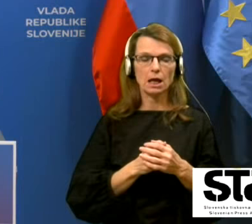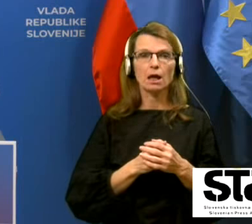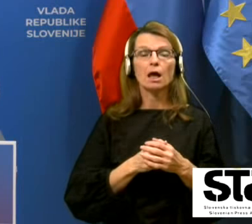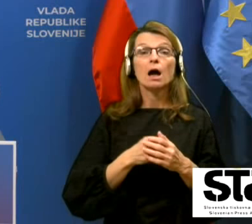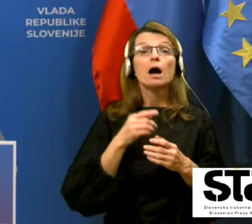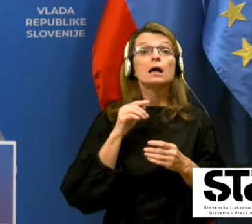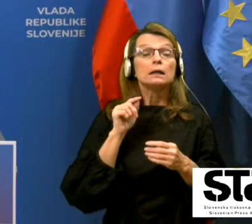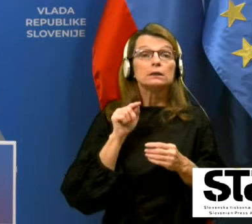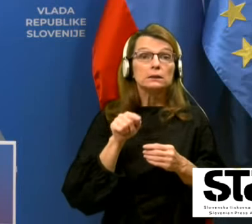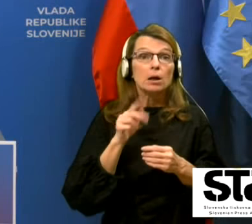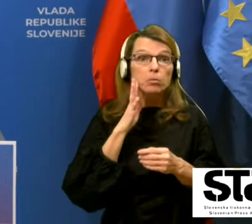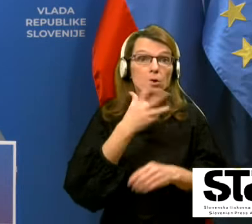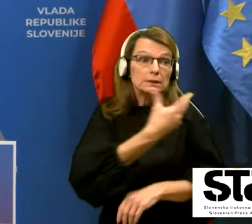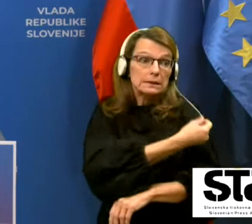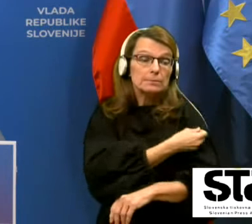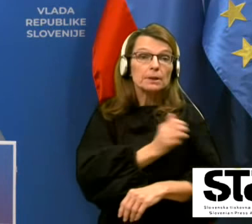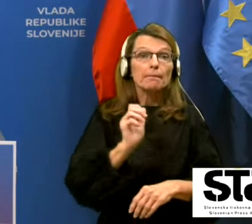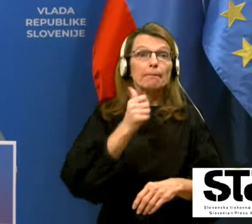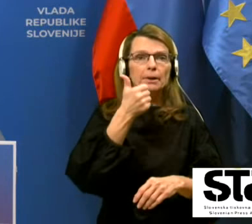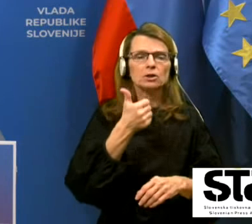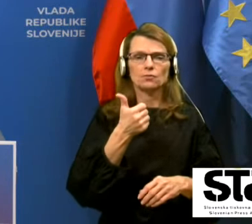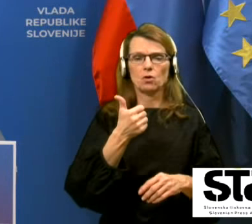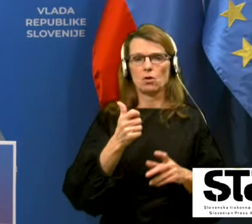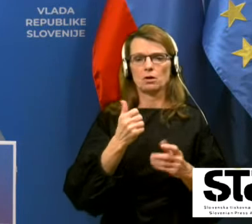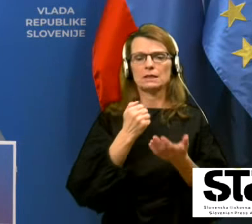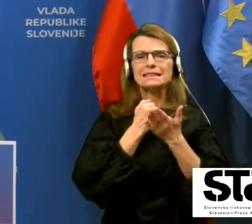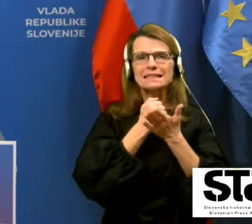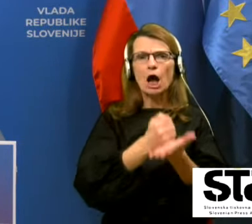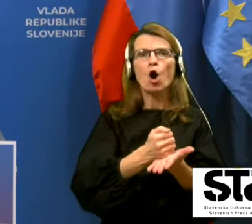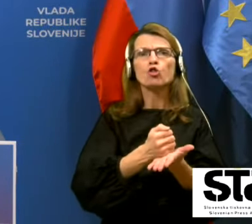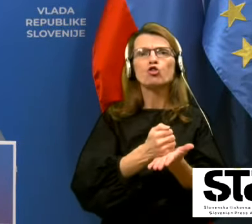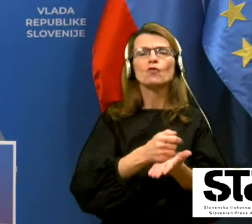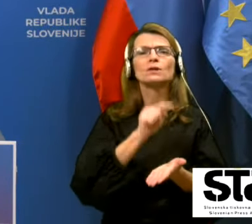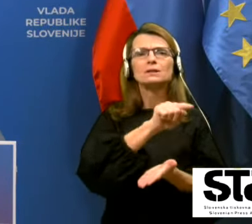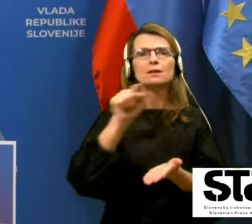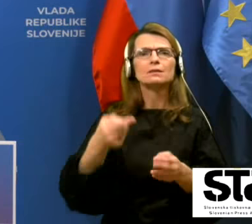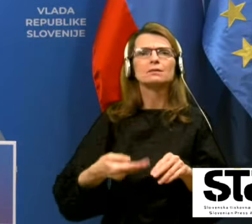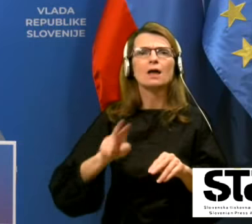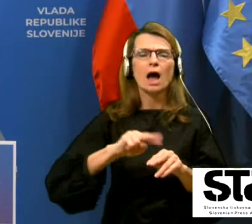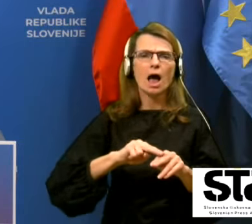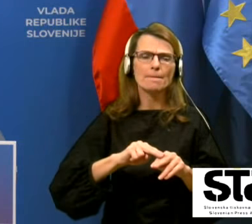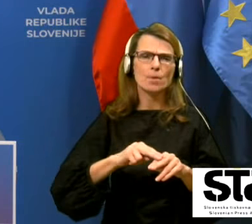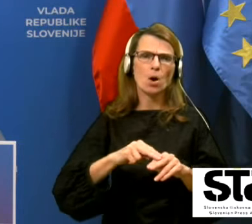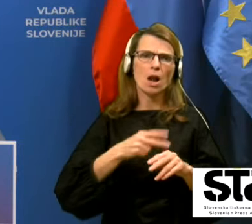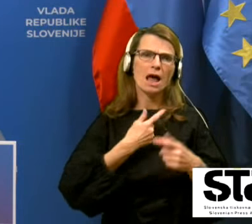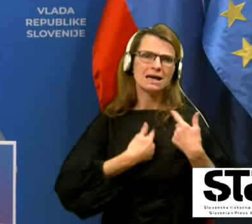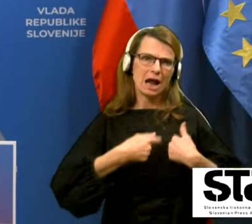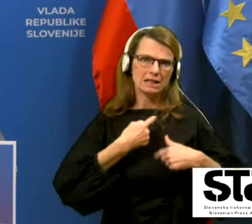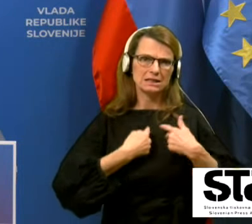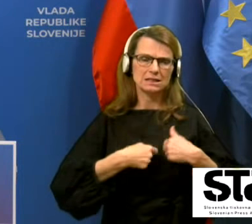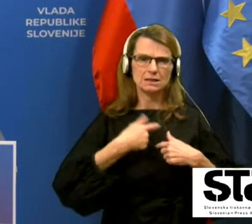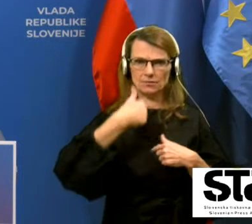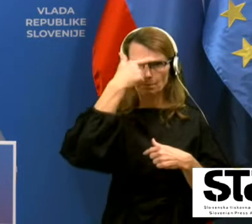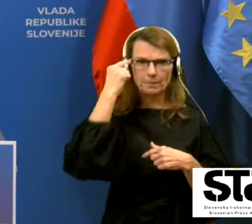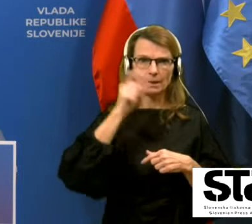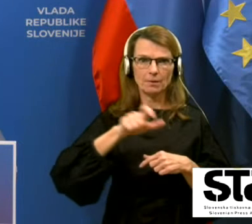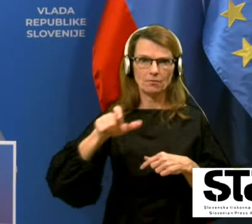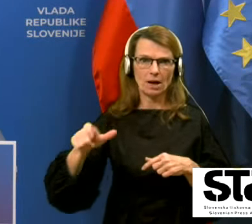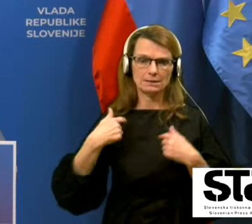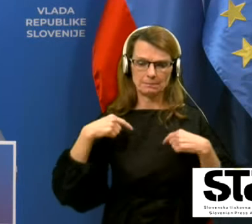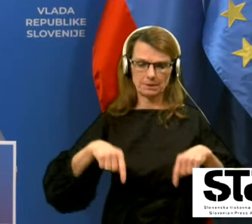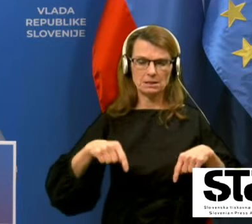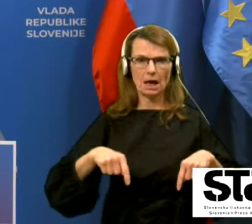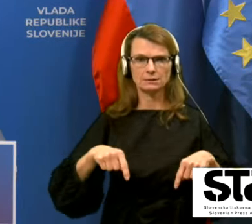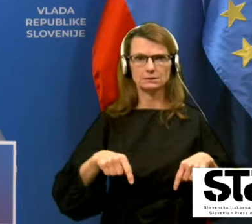da se cepljenje najprej zagotovi za najbolj ranljive prebivalce pri nas.